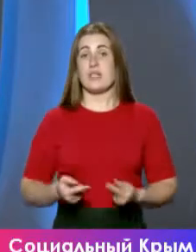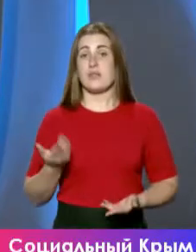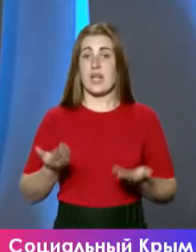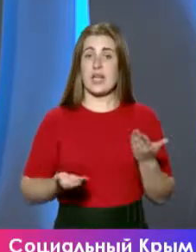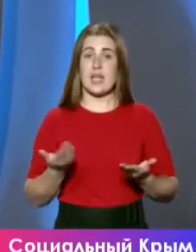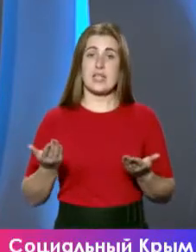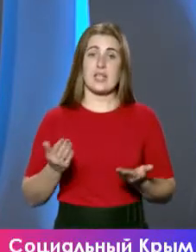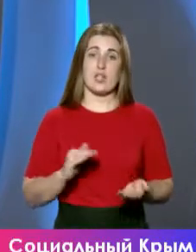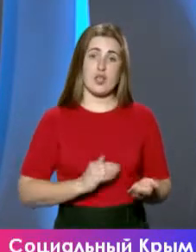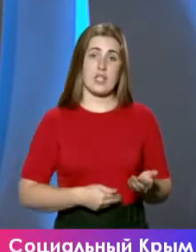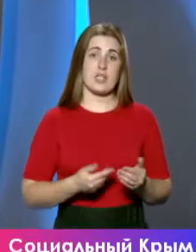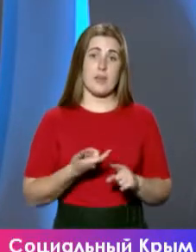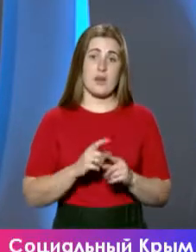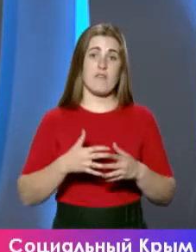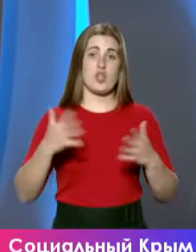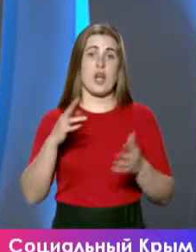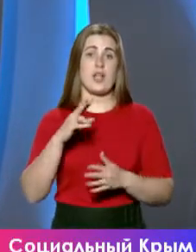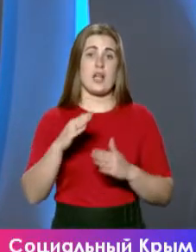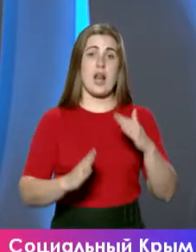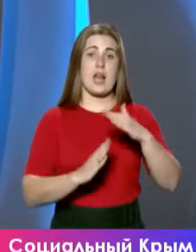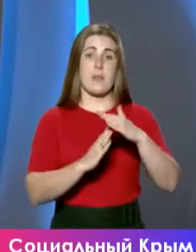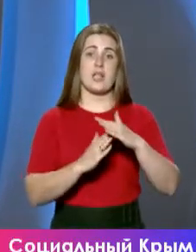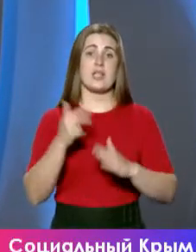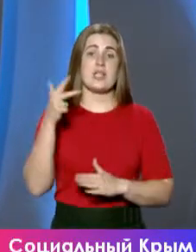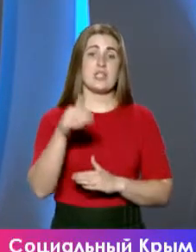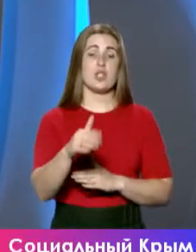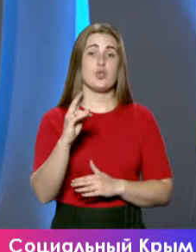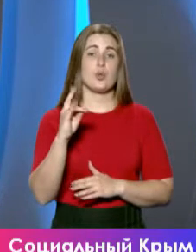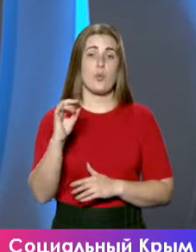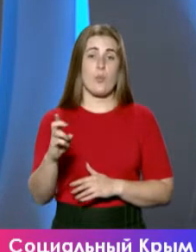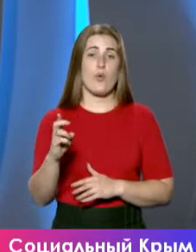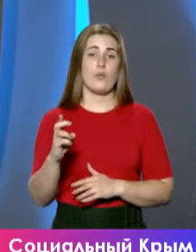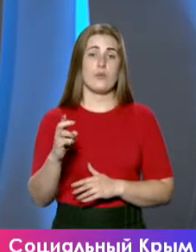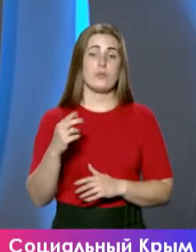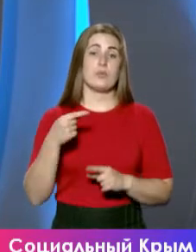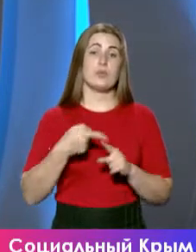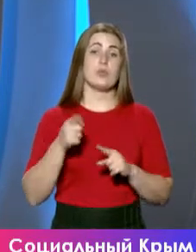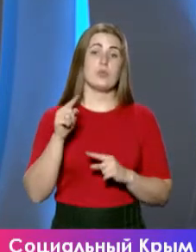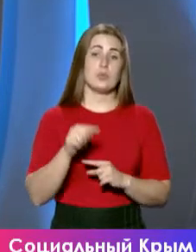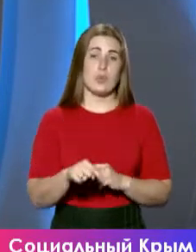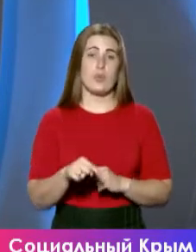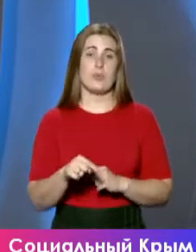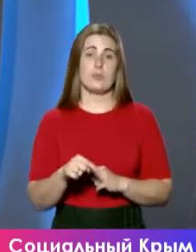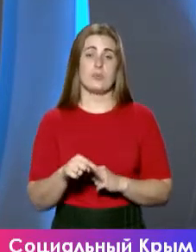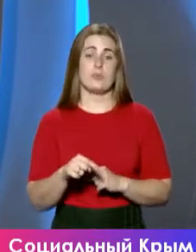частник превышает лимиты, там, 3 тысячи кубов, то, соответственно,